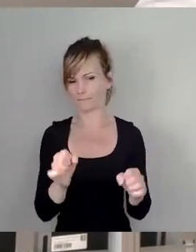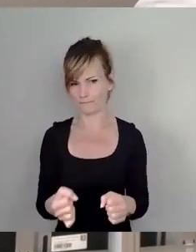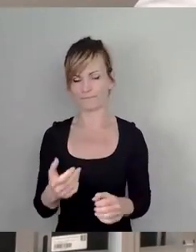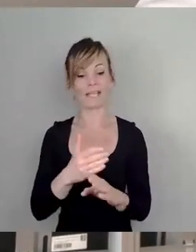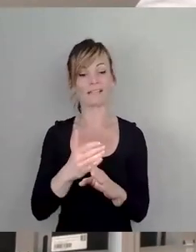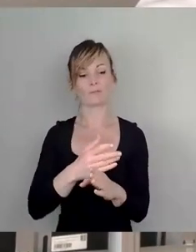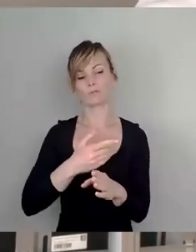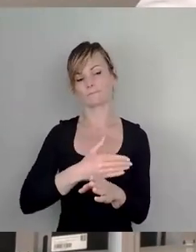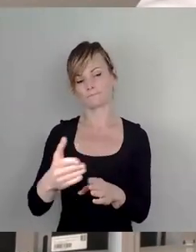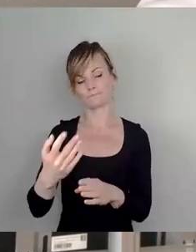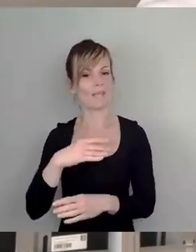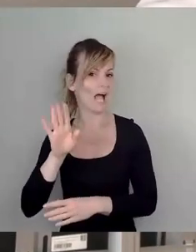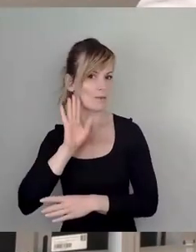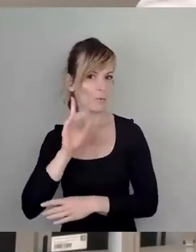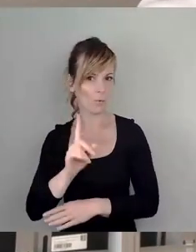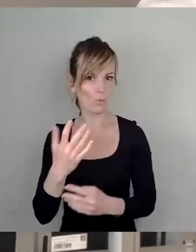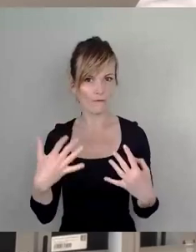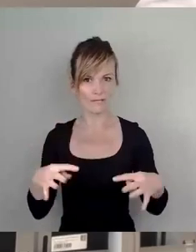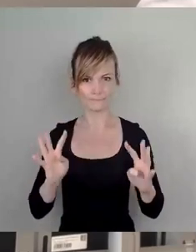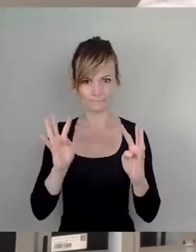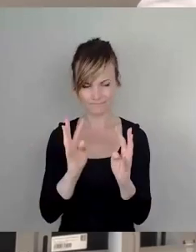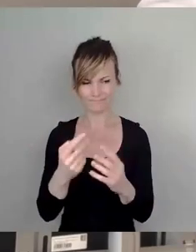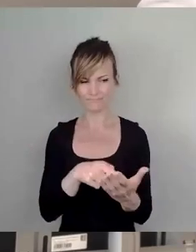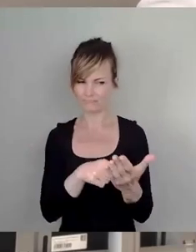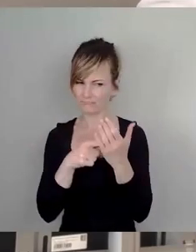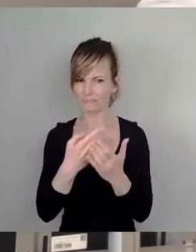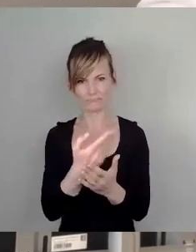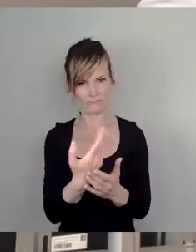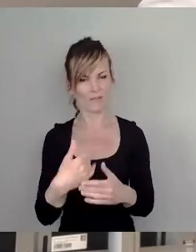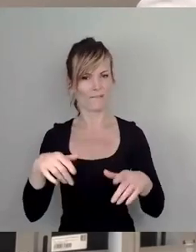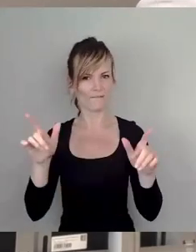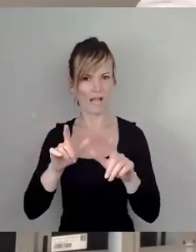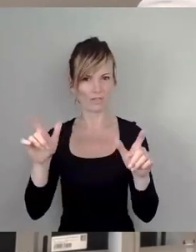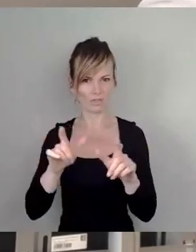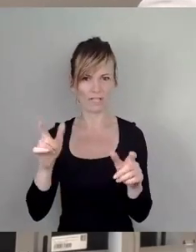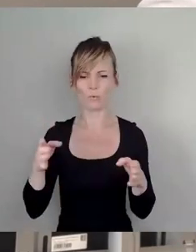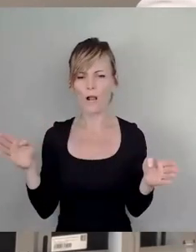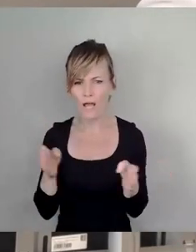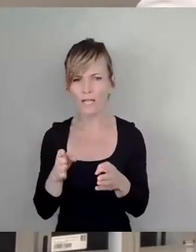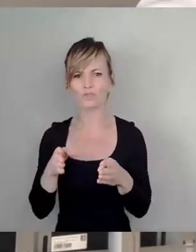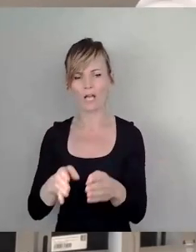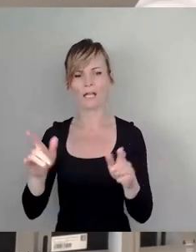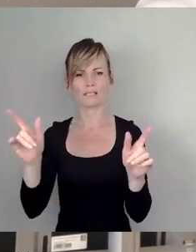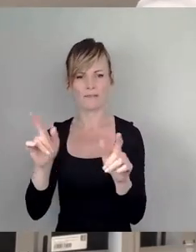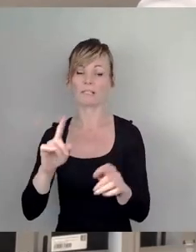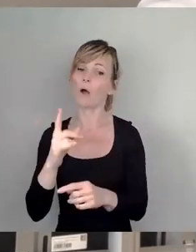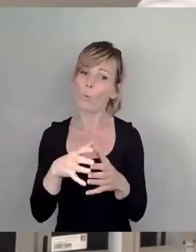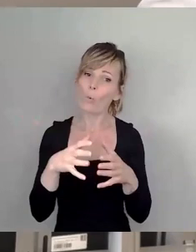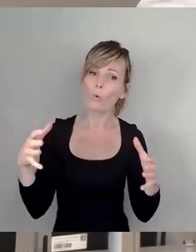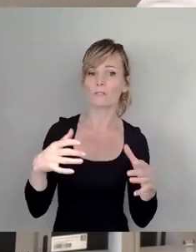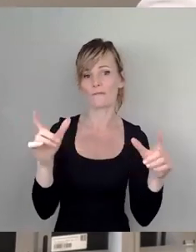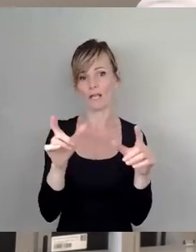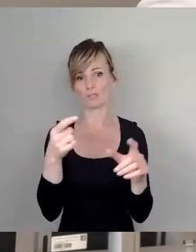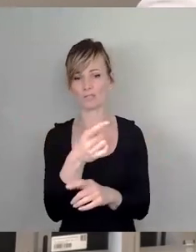unter welchen bürokratischen Lasten die Veranstalter von kleinen Straßenfesten, aber auch die kommerziellen Veranstalter leiden.